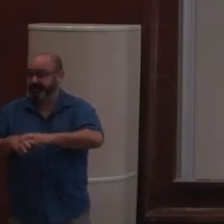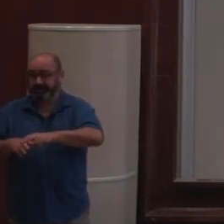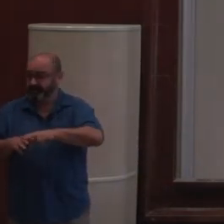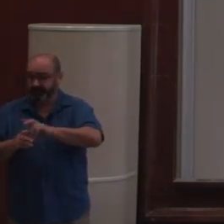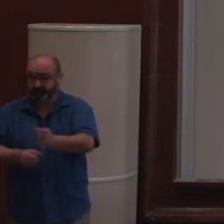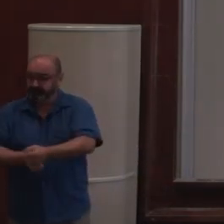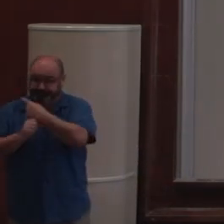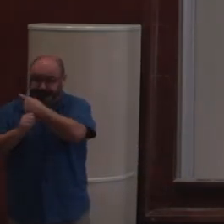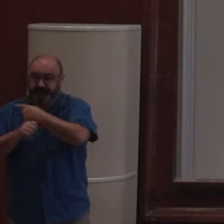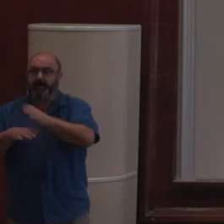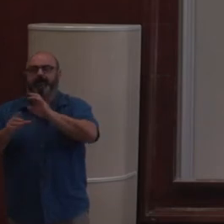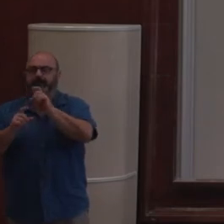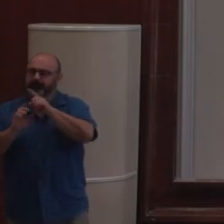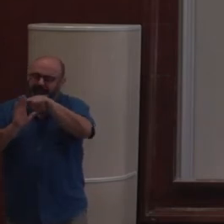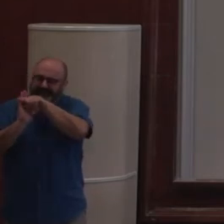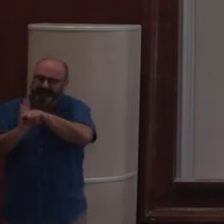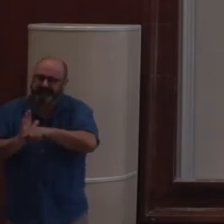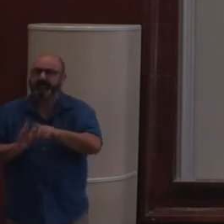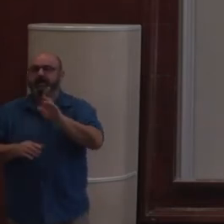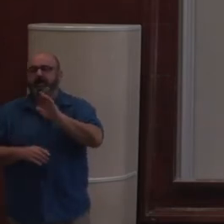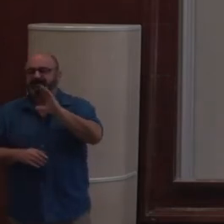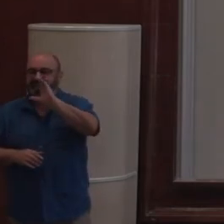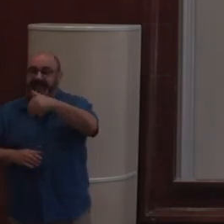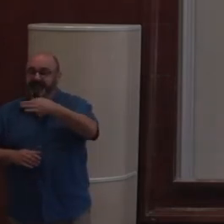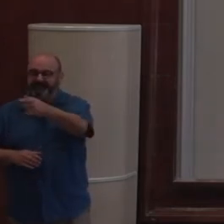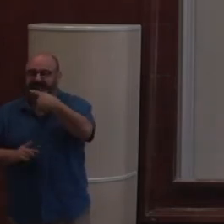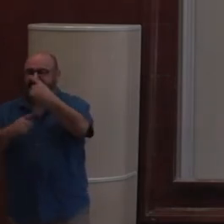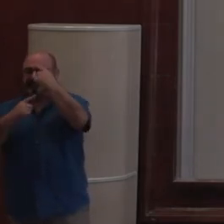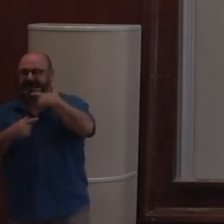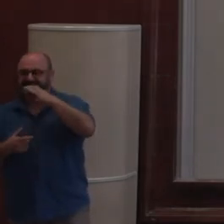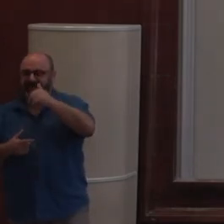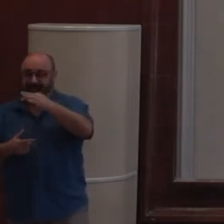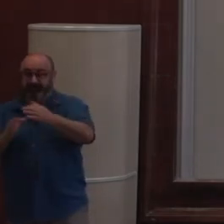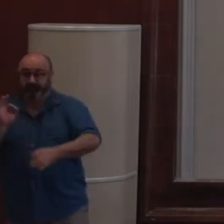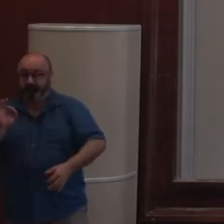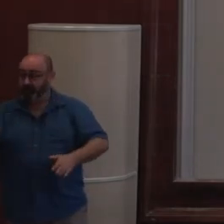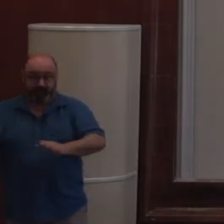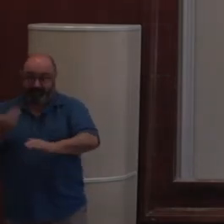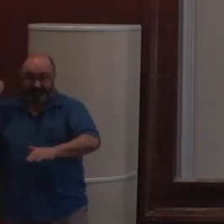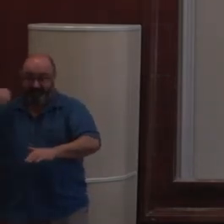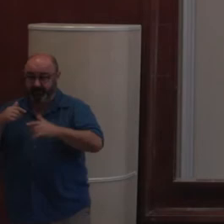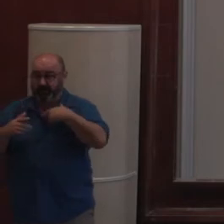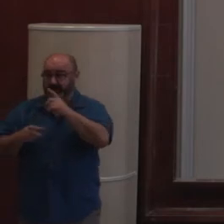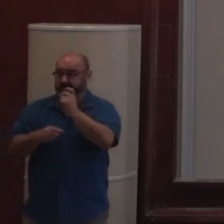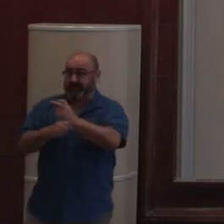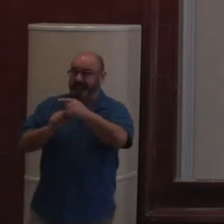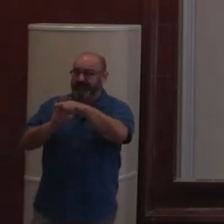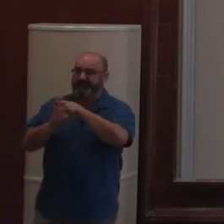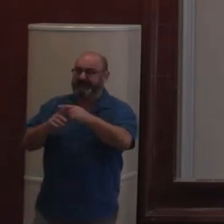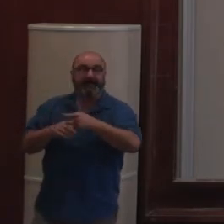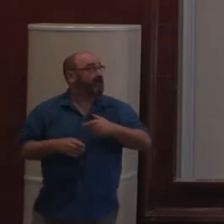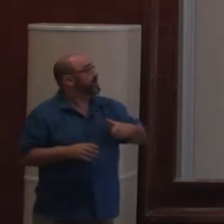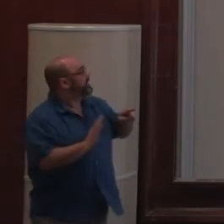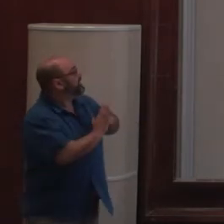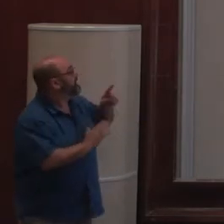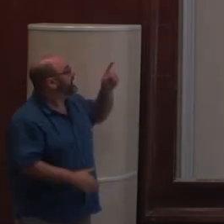On a gardé les principes. Donc, on a enlevé CMF. Donc, tu mentionnais CMF. Tout ça, c'est tout enlevé. On a gardé le principe de Dexterity, qui est